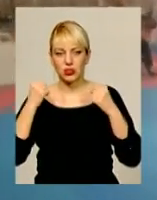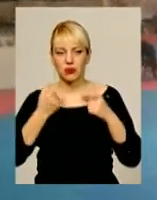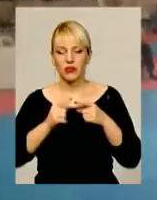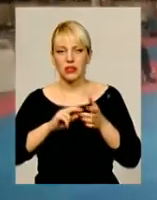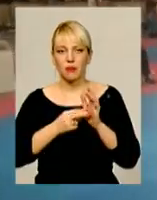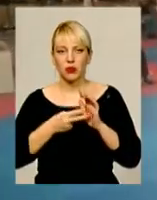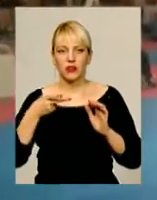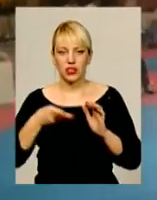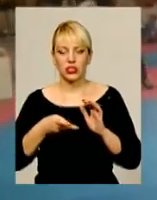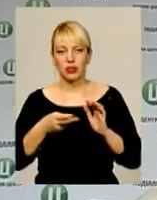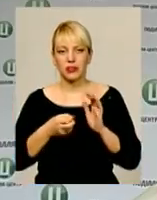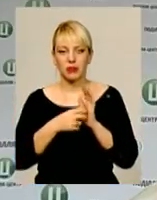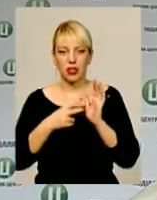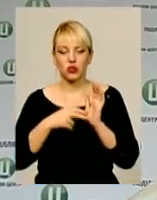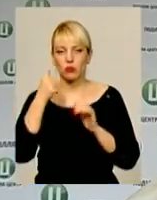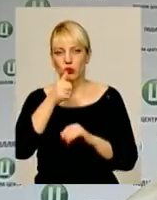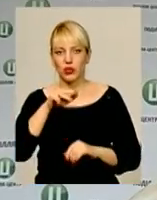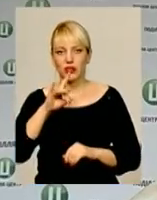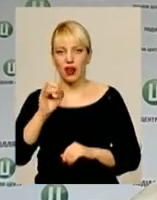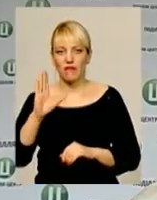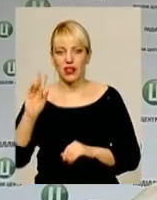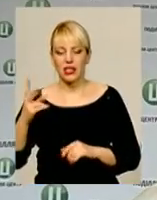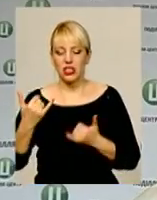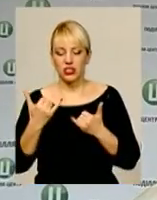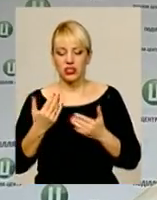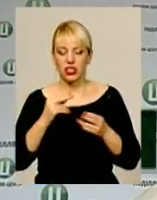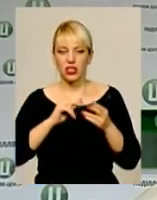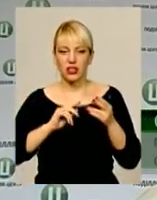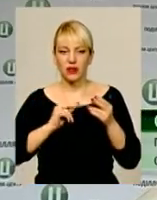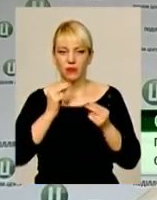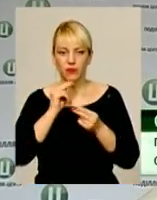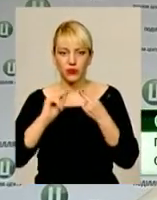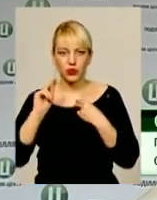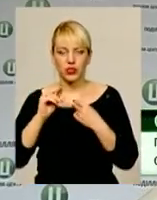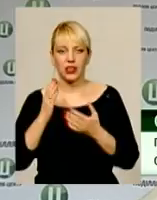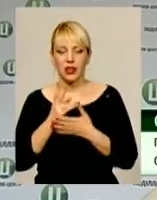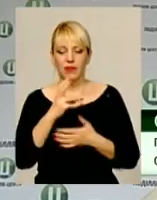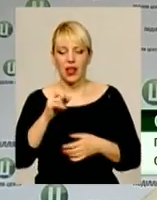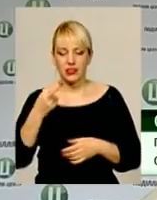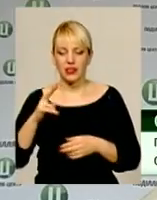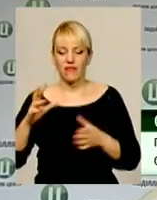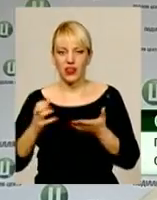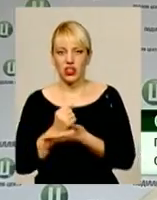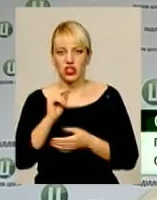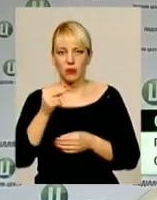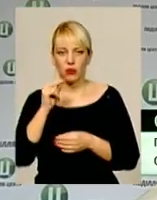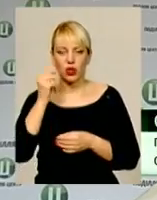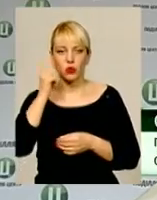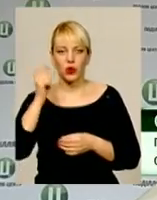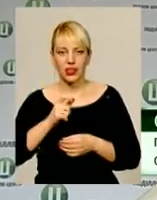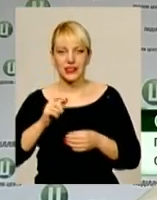травень 2017 року. Зараз починаємо прогресувати явно. В цьому році Настя вигравла Чемпіонат України серед молоді,